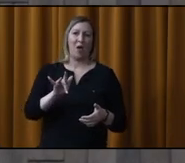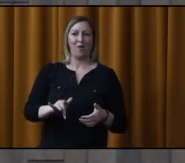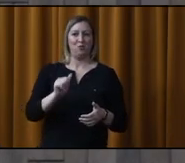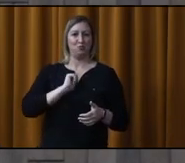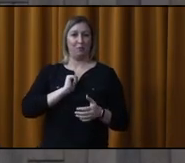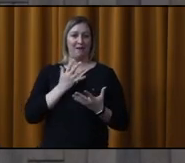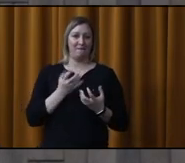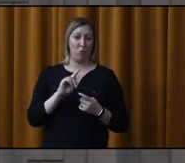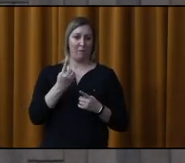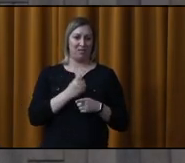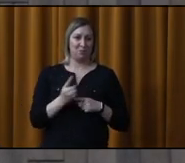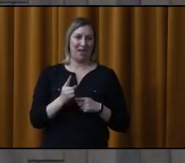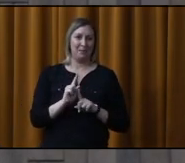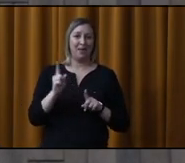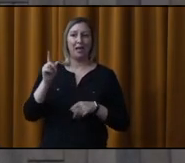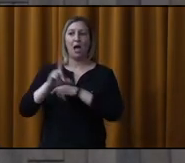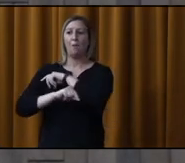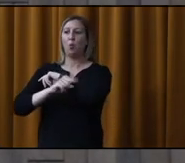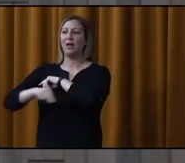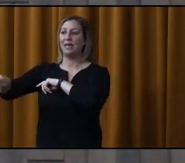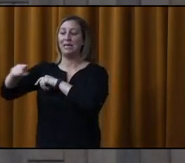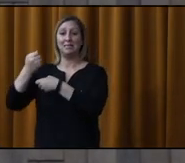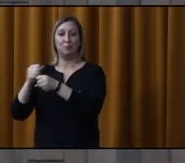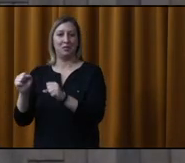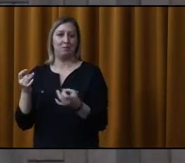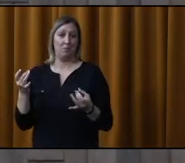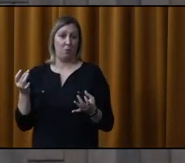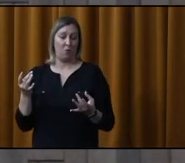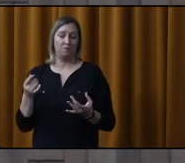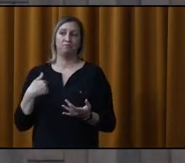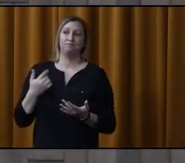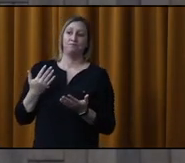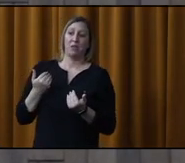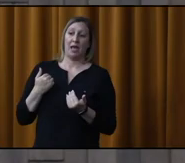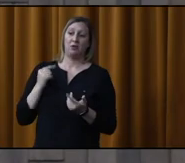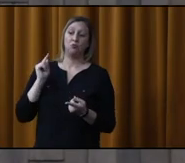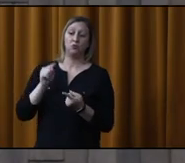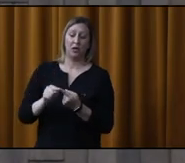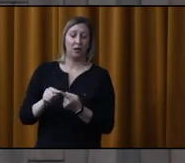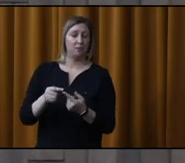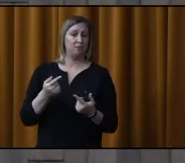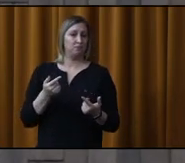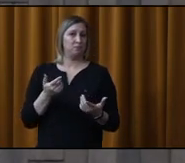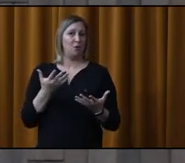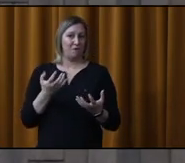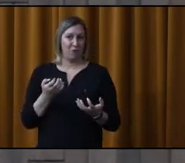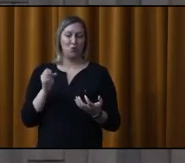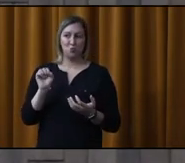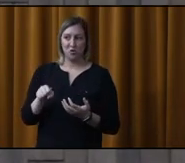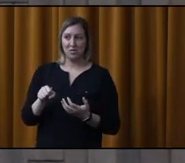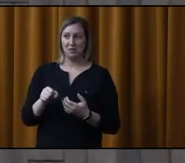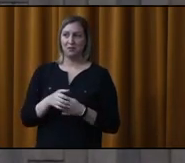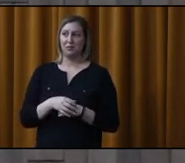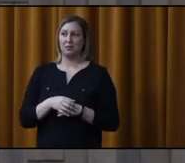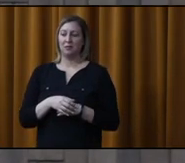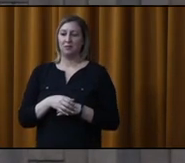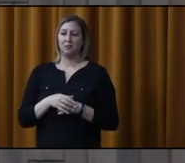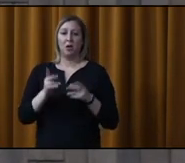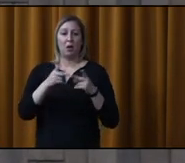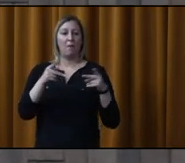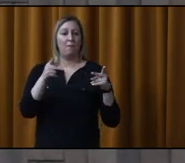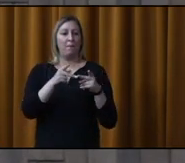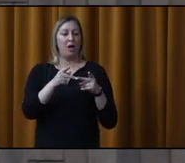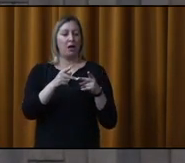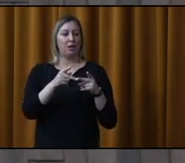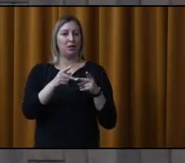aller faire les opérations en première semaine. Fait que ce qu'on s'est dit, en attendant, on veut effectivement, vous l'avez bien dit, pimper le parc